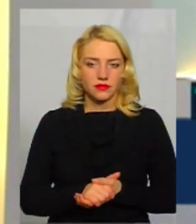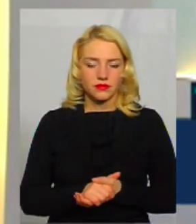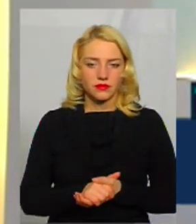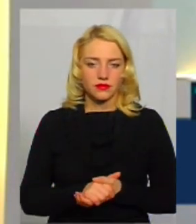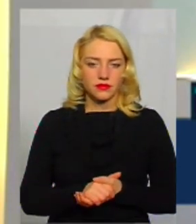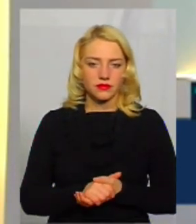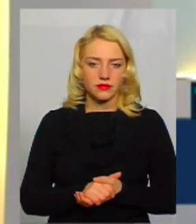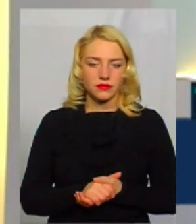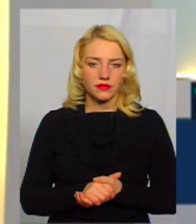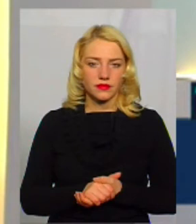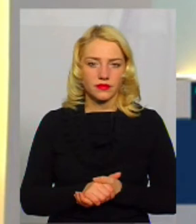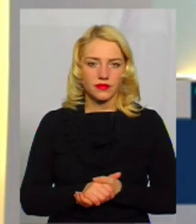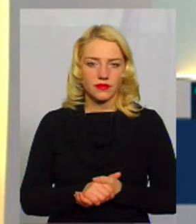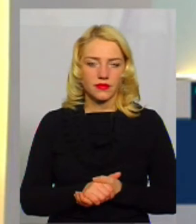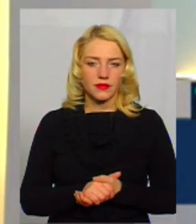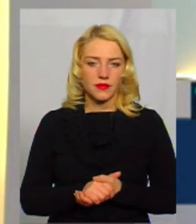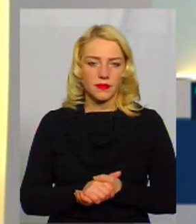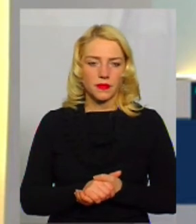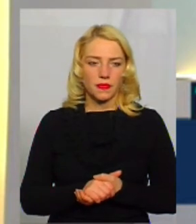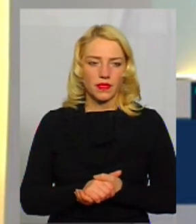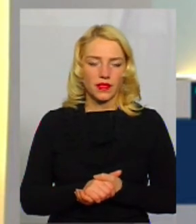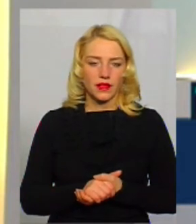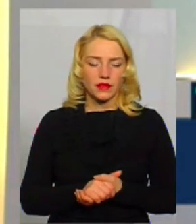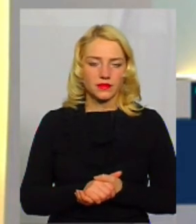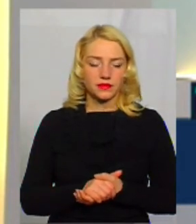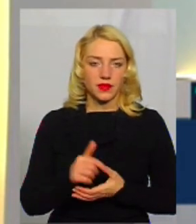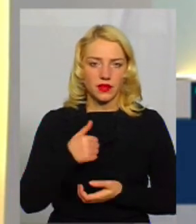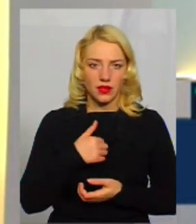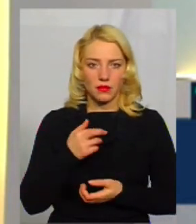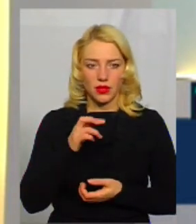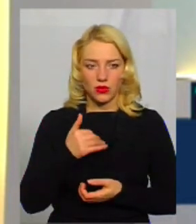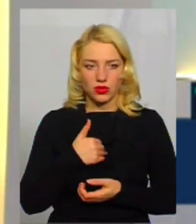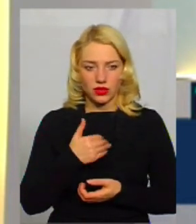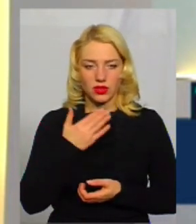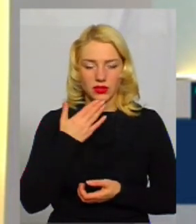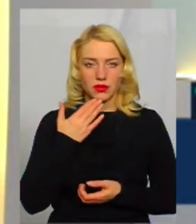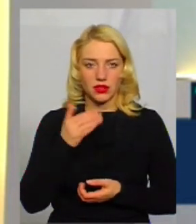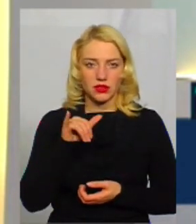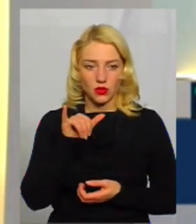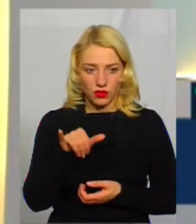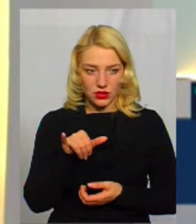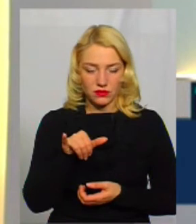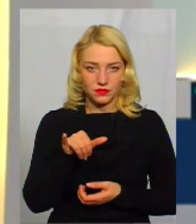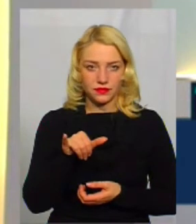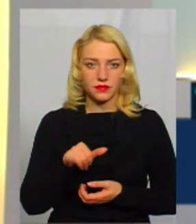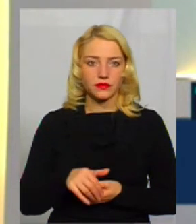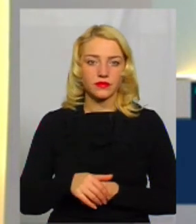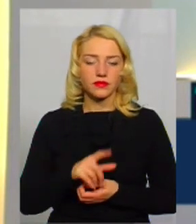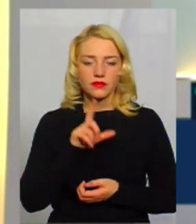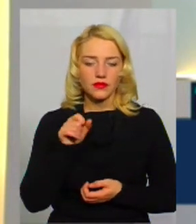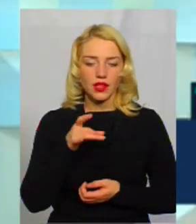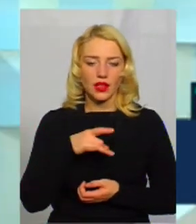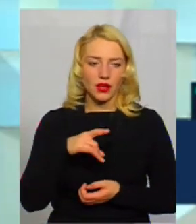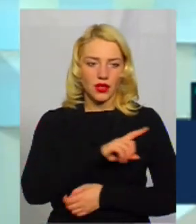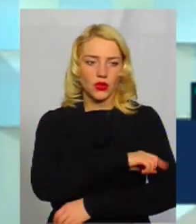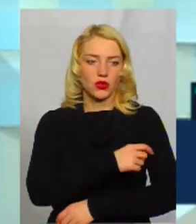Тут взагалі нічого не чути. Я хотіла запитатися за районні